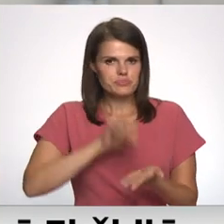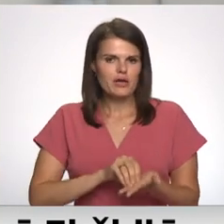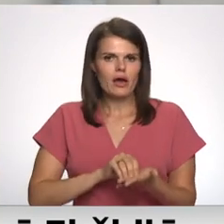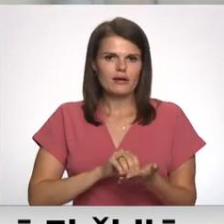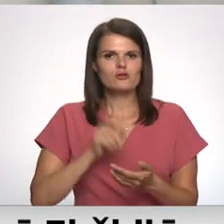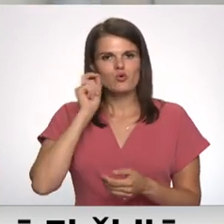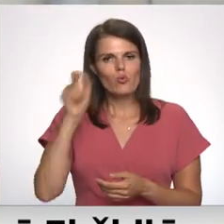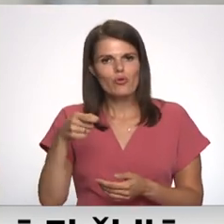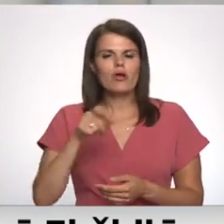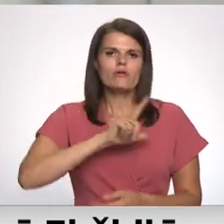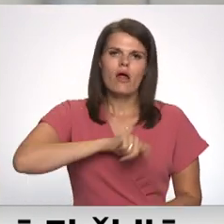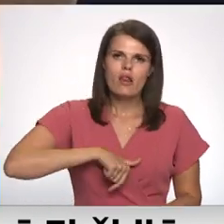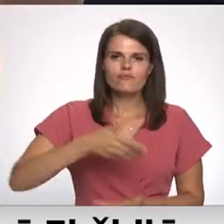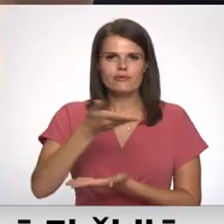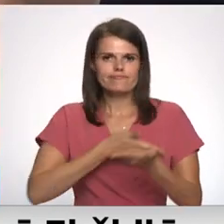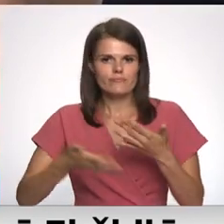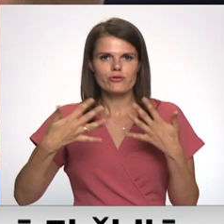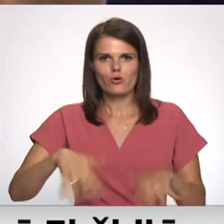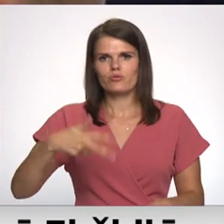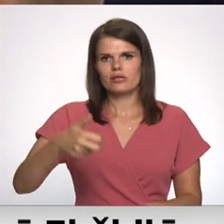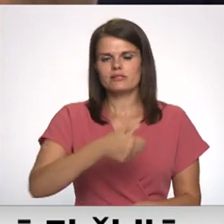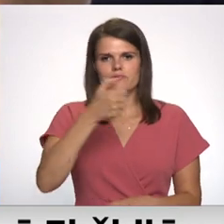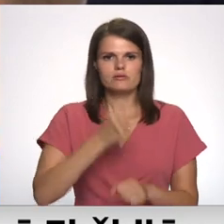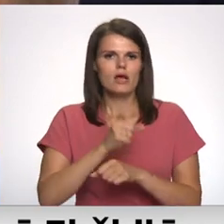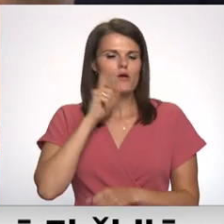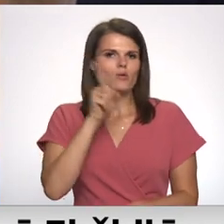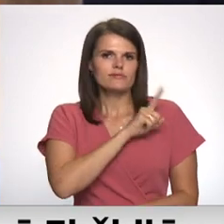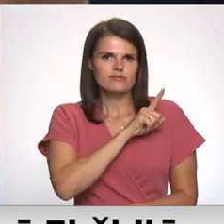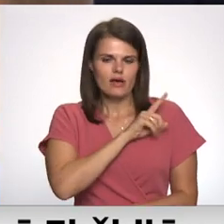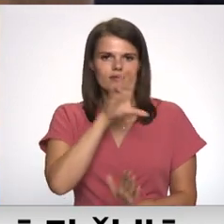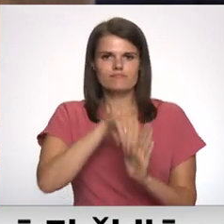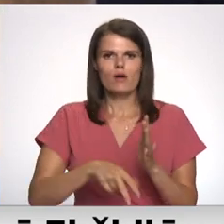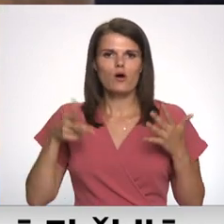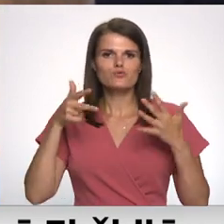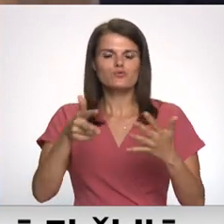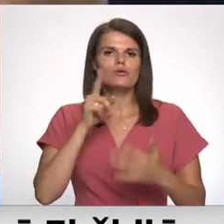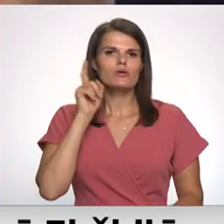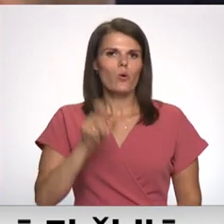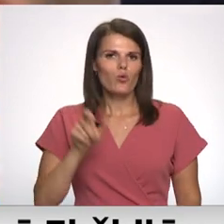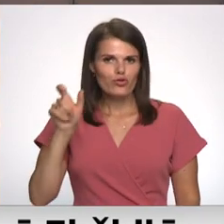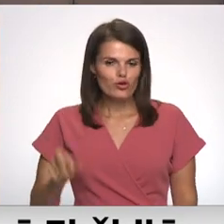darbā. Latvijā tā darbojās jau 30 gadus, un šobrīd tās rindās ir tajā 8 tūkstoši jaunieši.